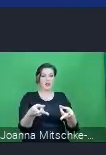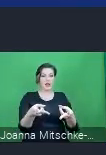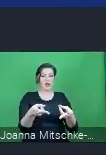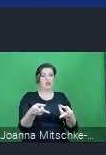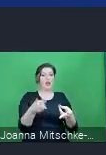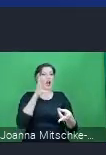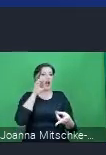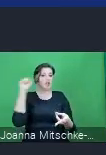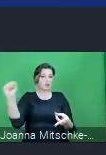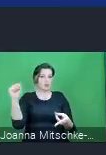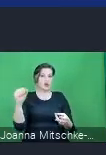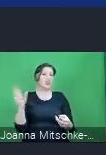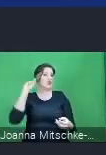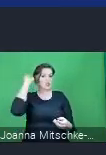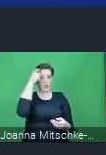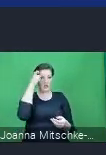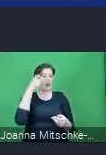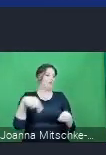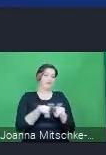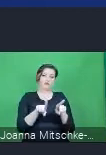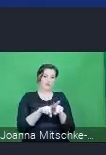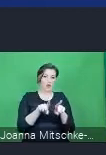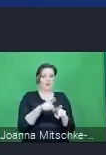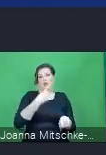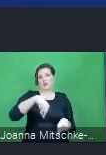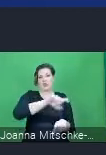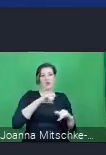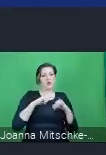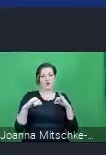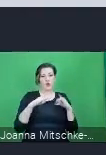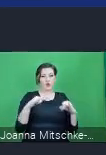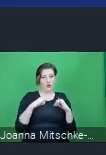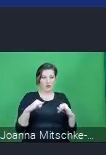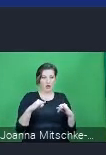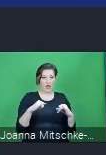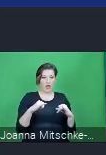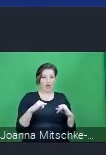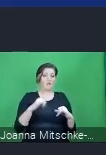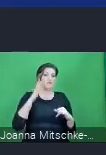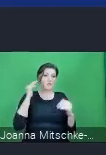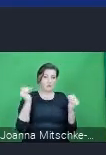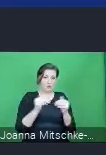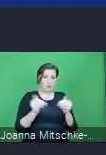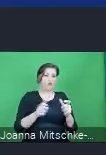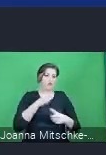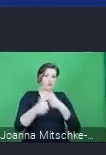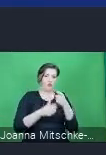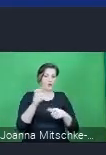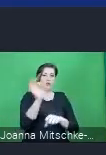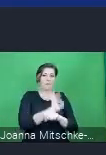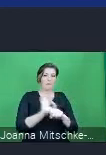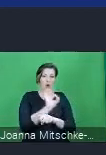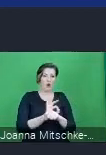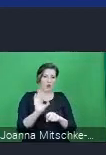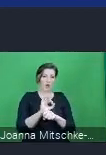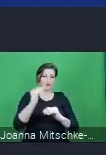centralnej, jak i samorządowej skutecznego narzędzia do realizacji polityki niskoemisyjnej. To